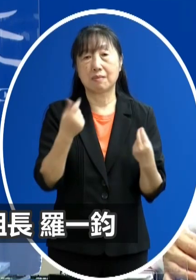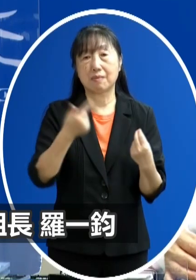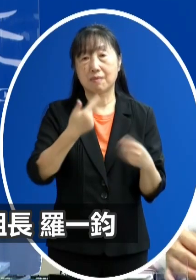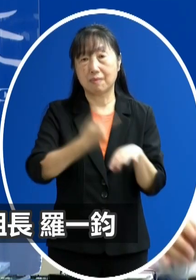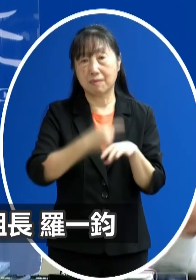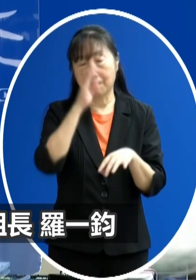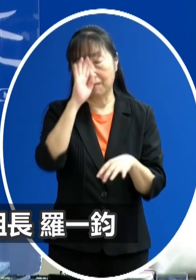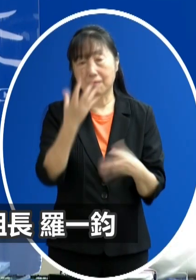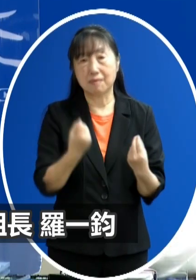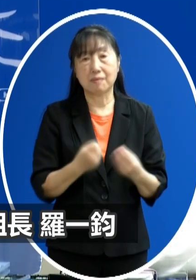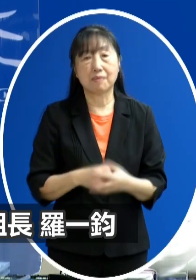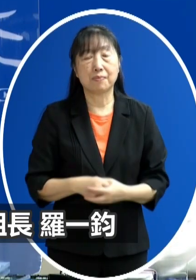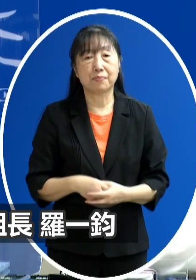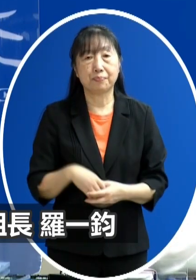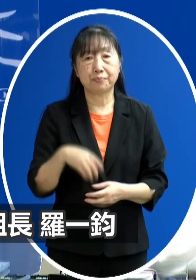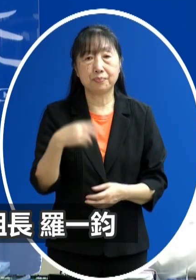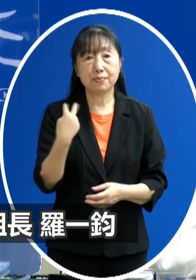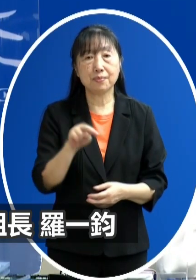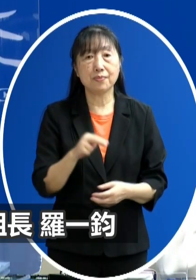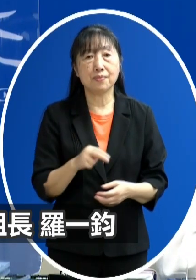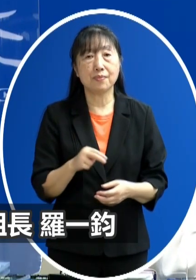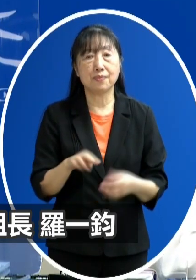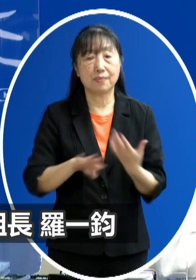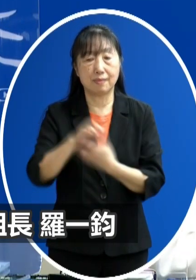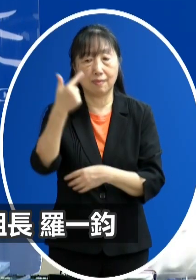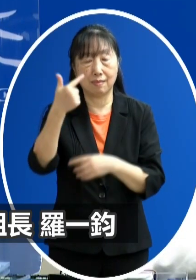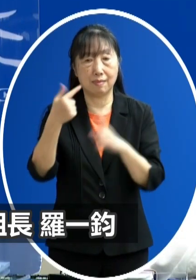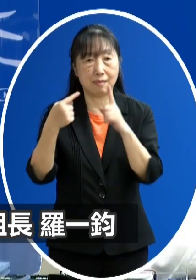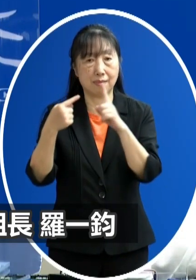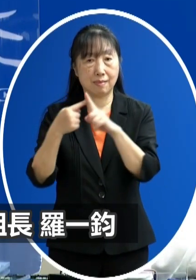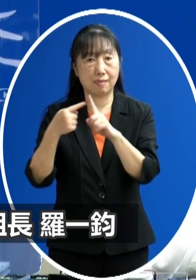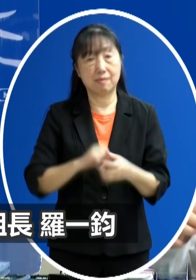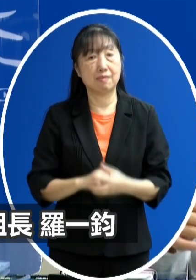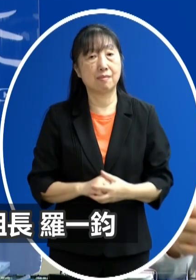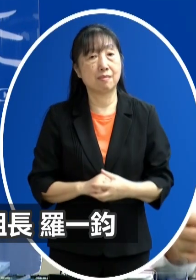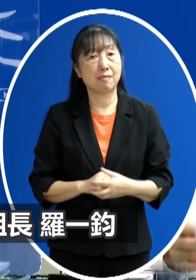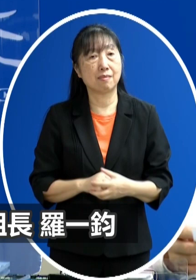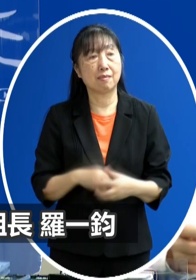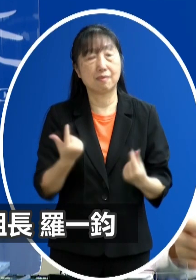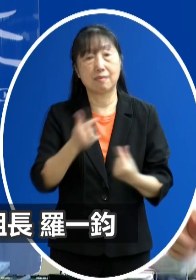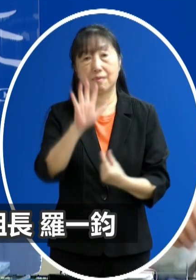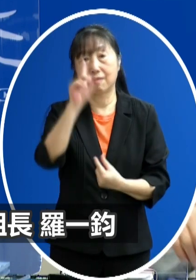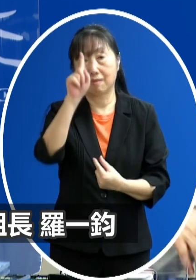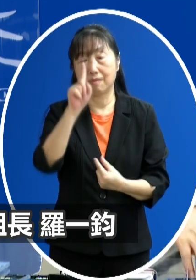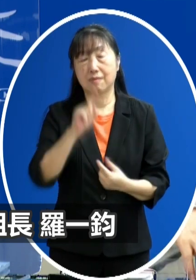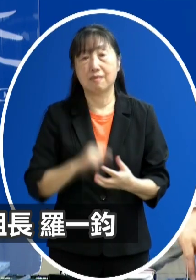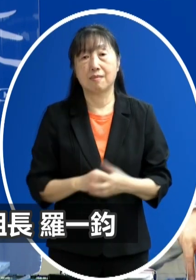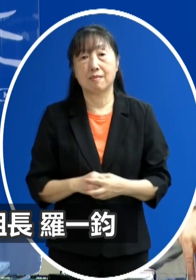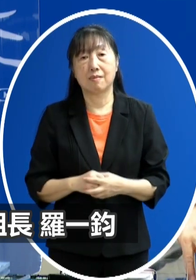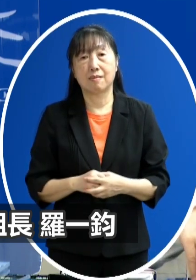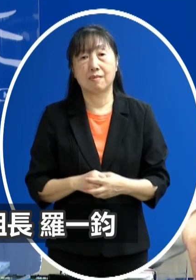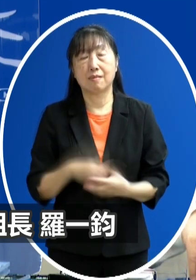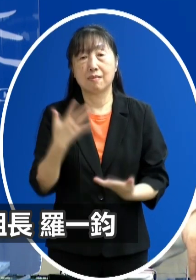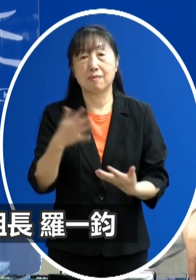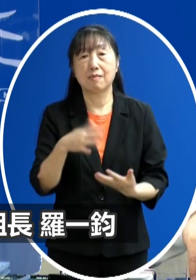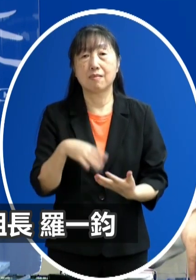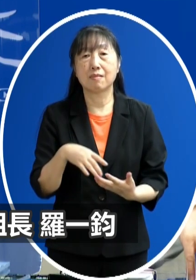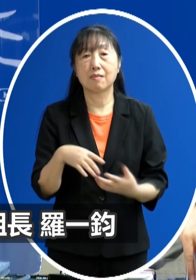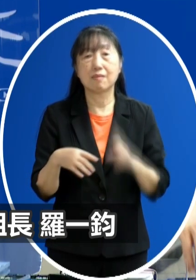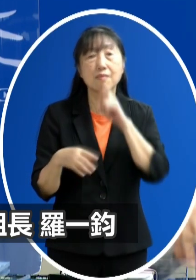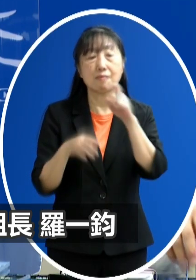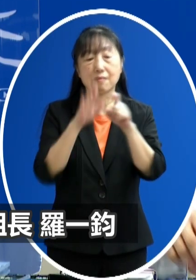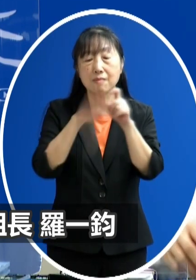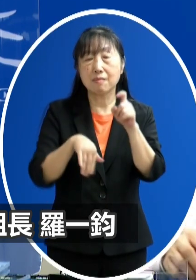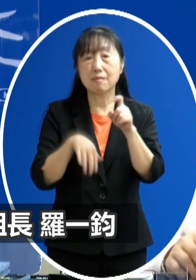那在這個 另外有6例的重症的部分 是 就是有一位是這個 大概小於10歲